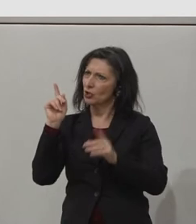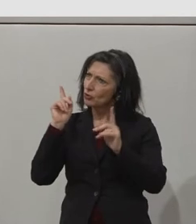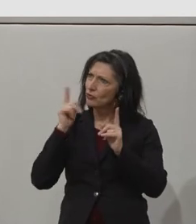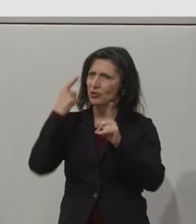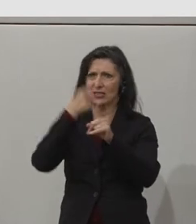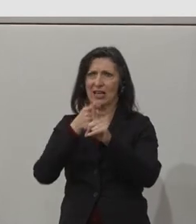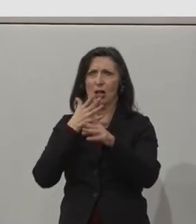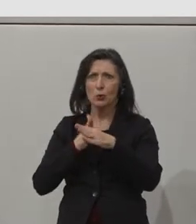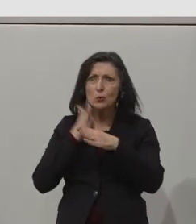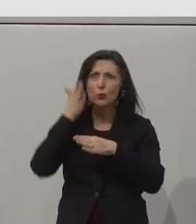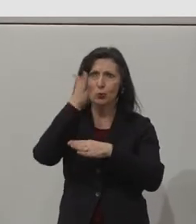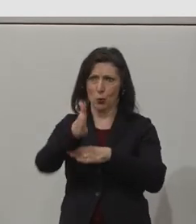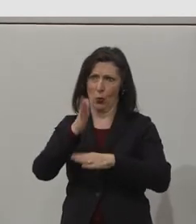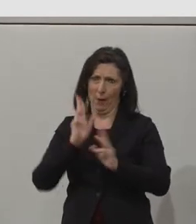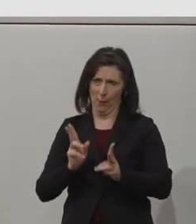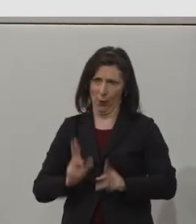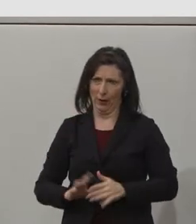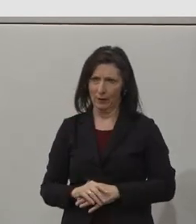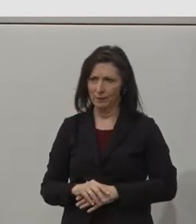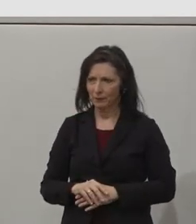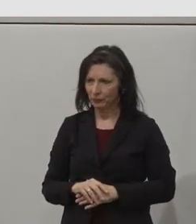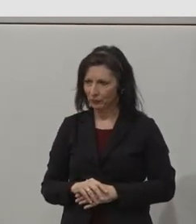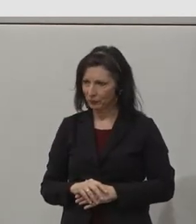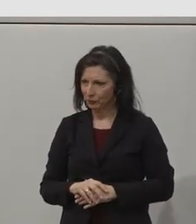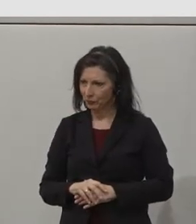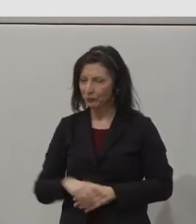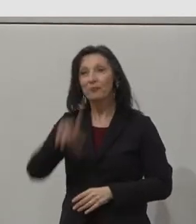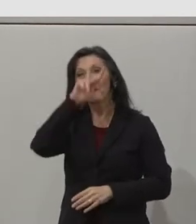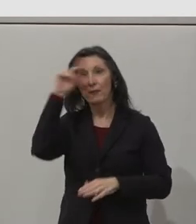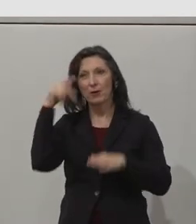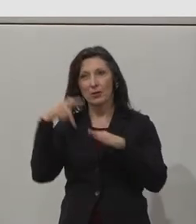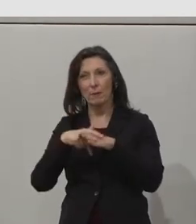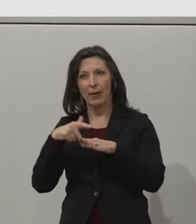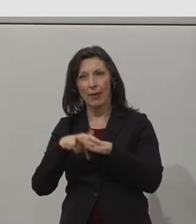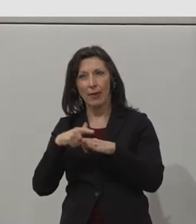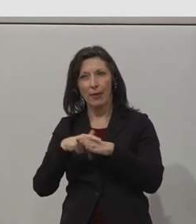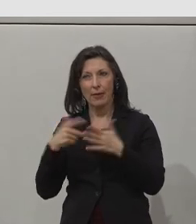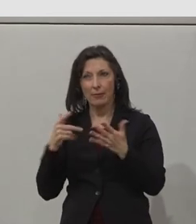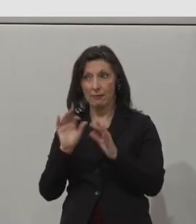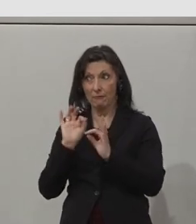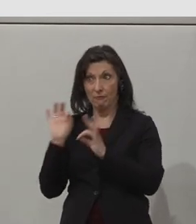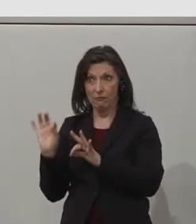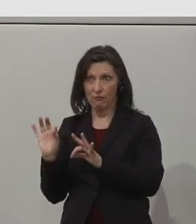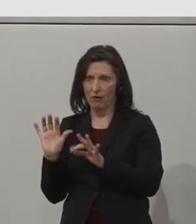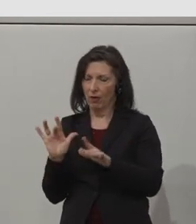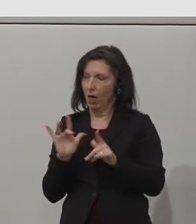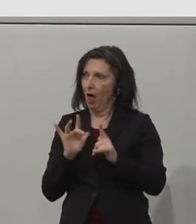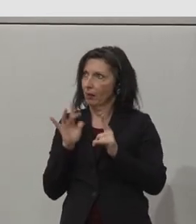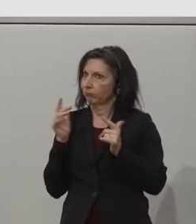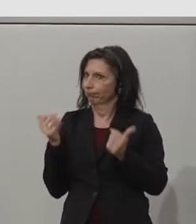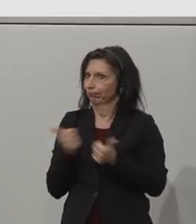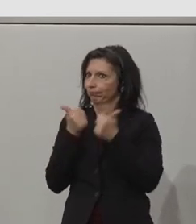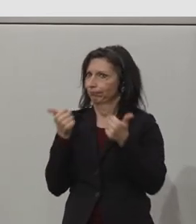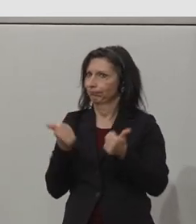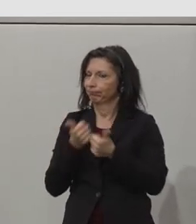For actual people with disabilities, this is a unique experience as well. Every single person who is a